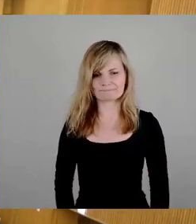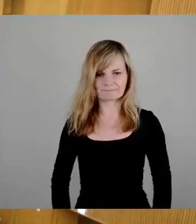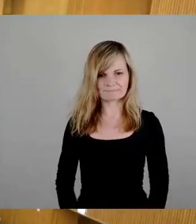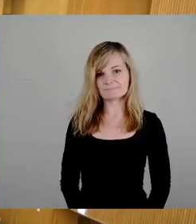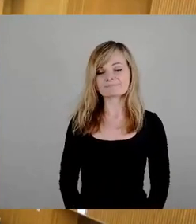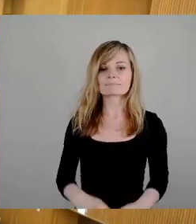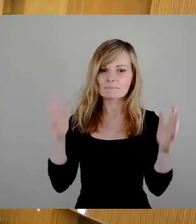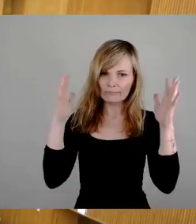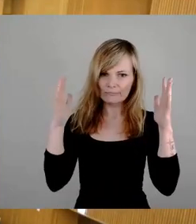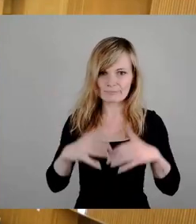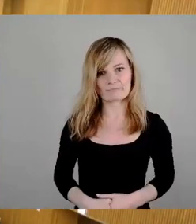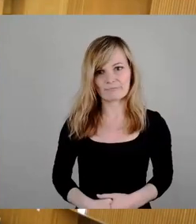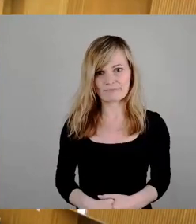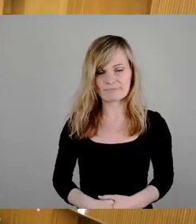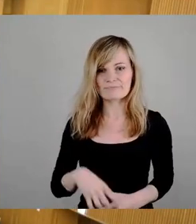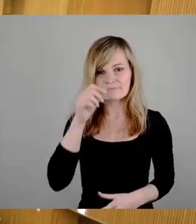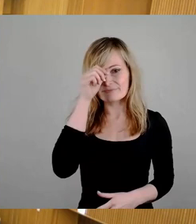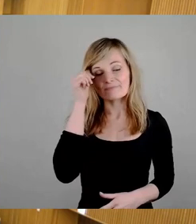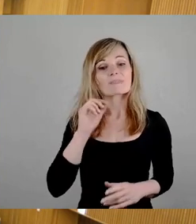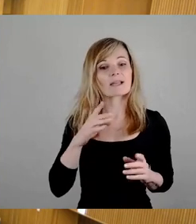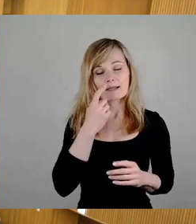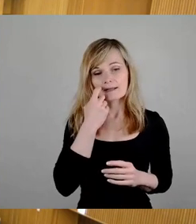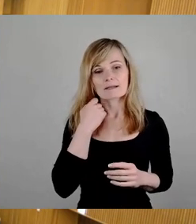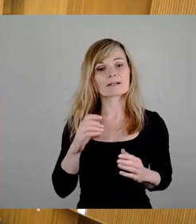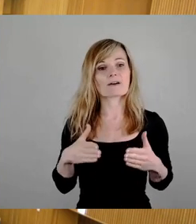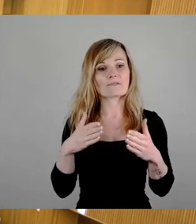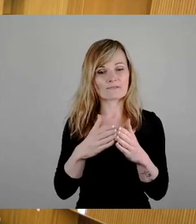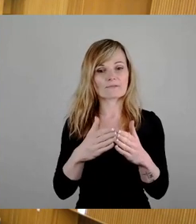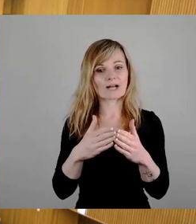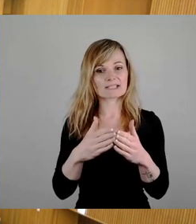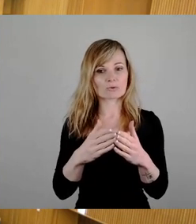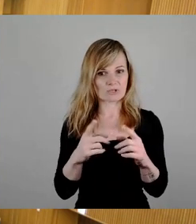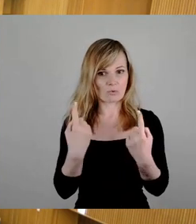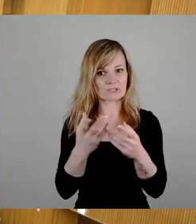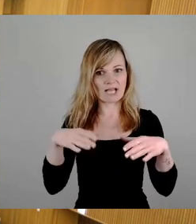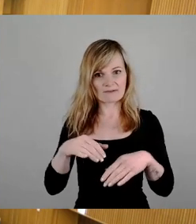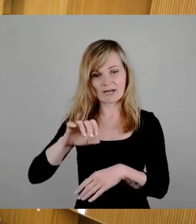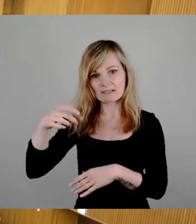So, damit steigen wir ein in die Fraktionsrunde. SPD würde beginnen, für das Wort gewünscht.